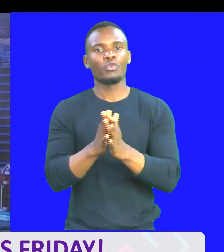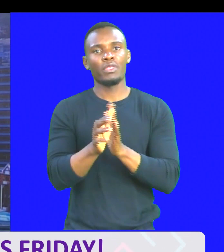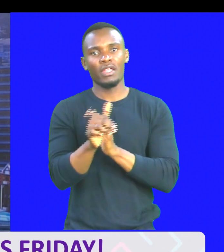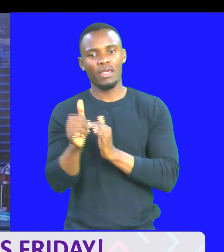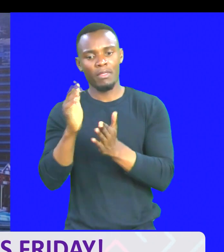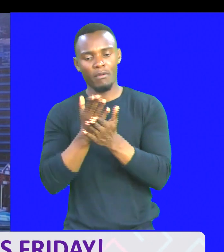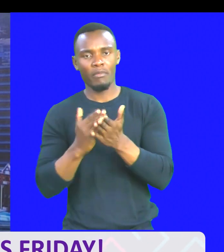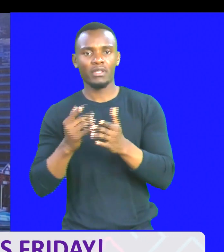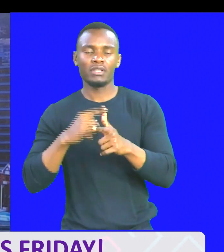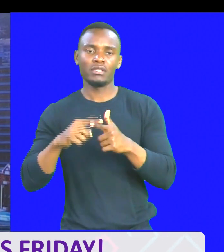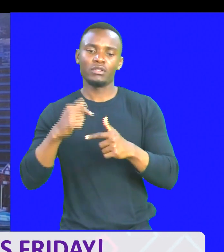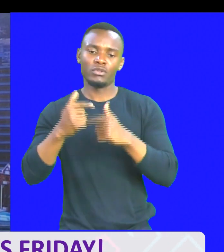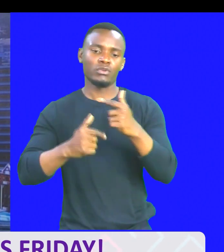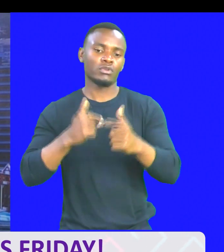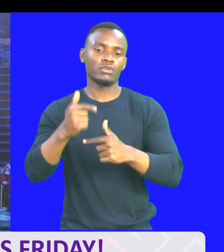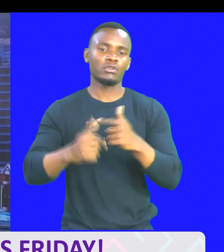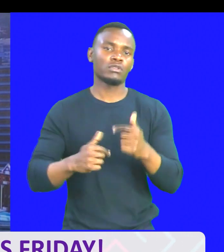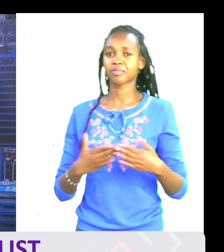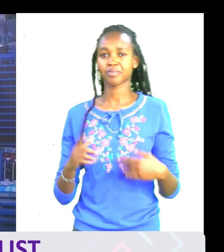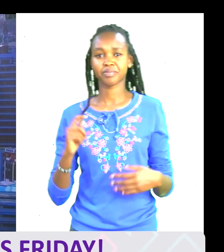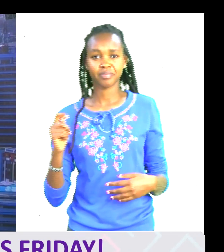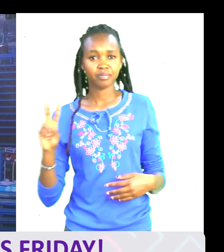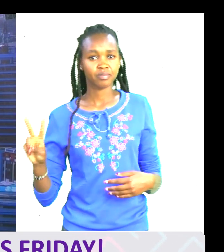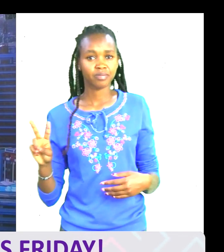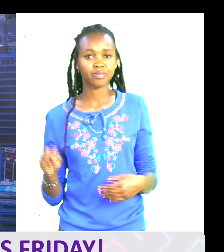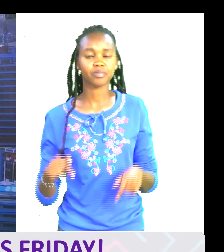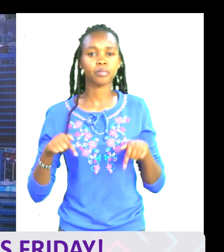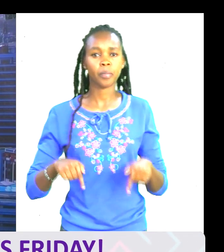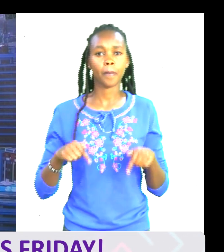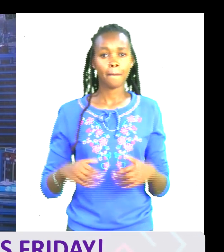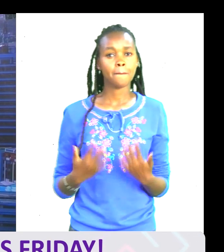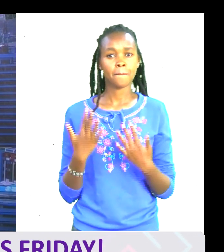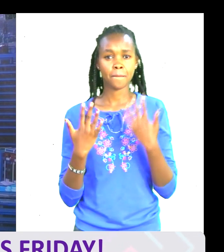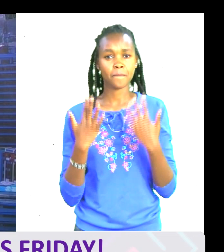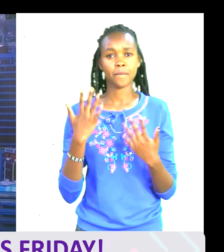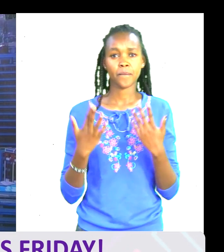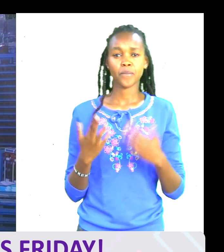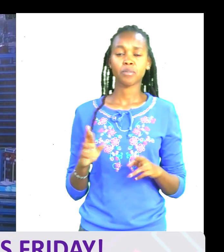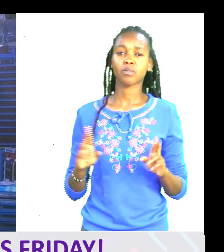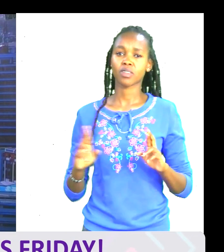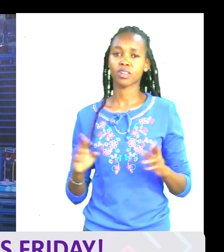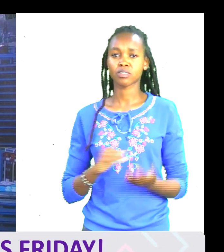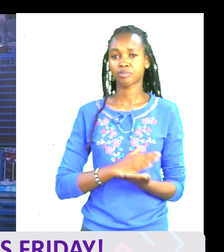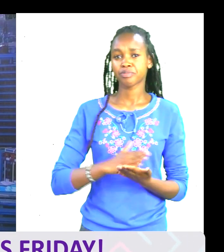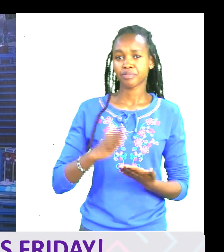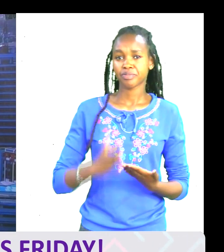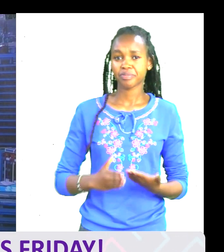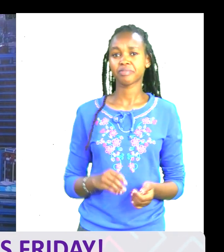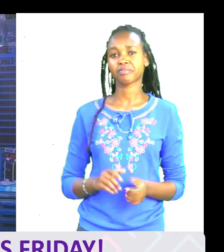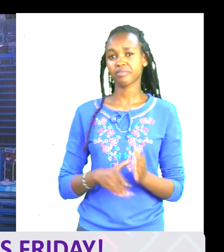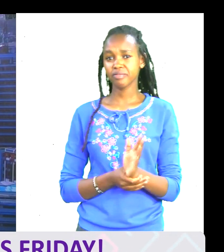na itakuwa ni fresh na sana. Hoi! Tuende kaya. Leo, kumewaka moto. It's already weekend. Rojeki, shafika Thursday.